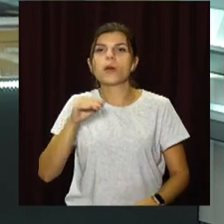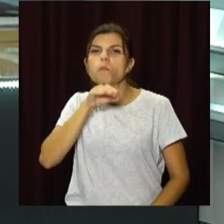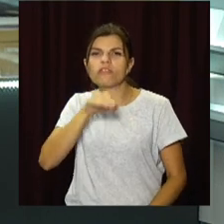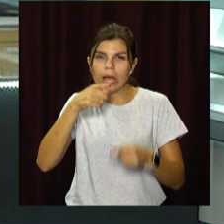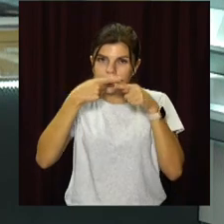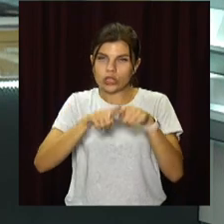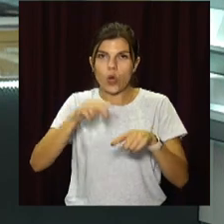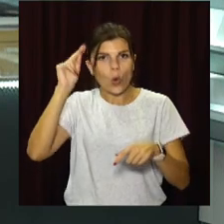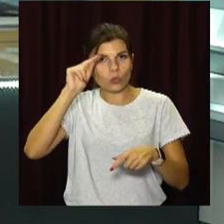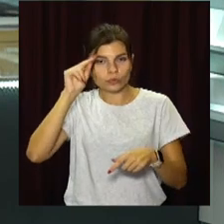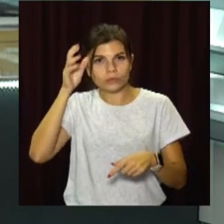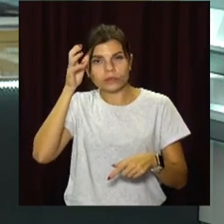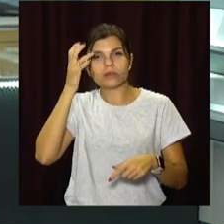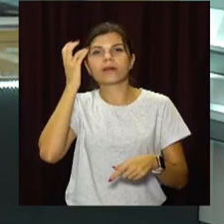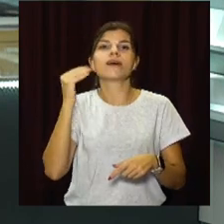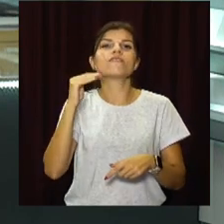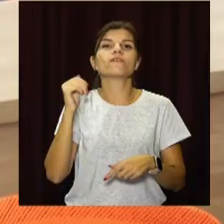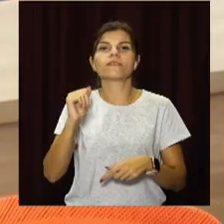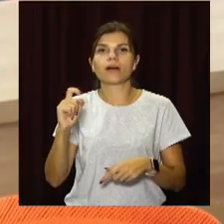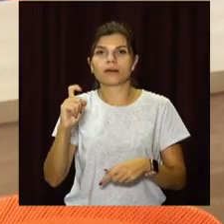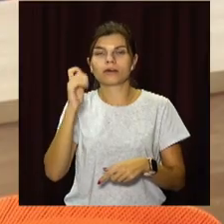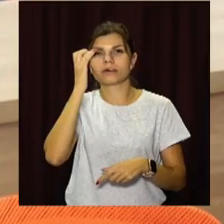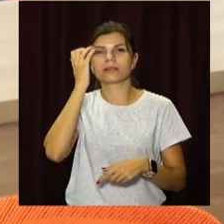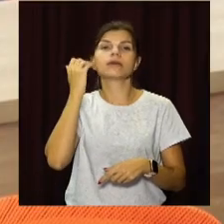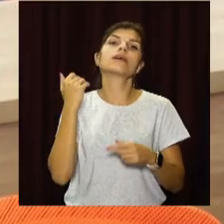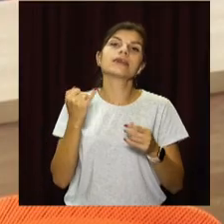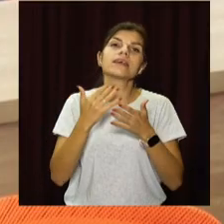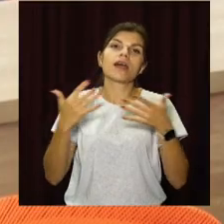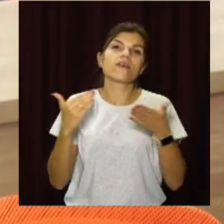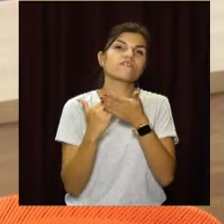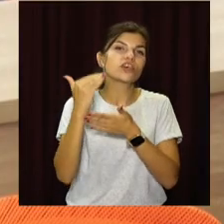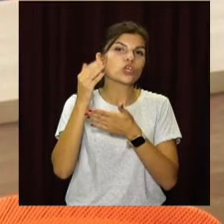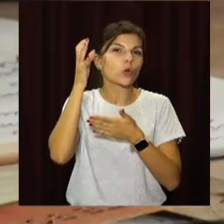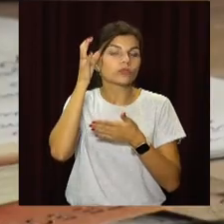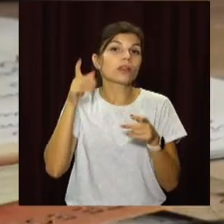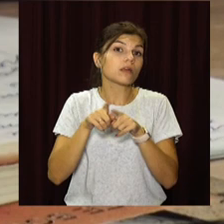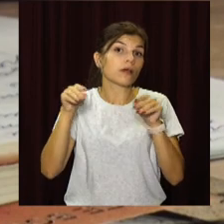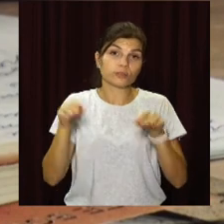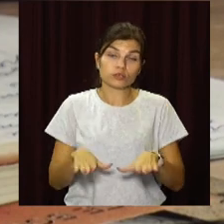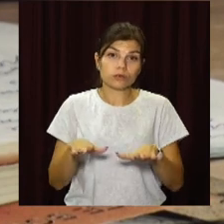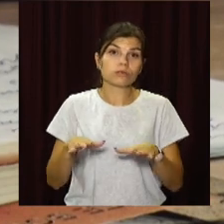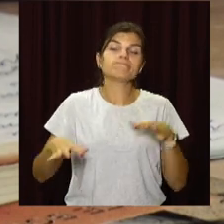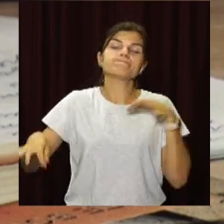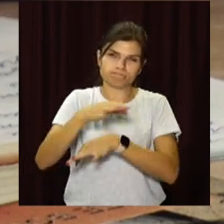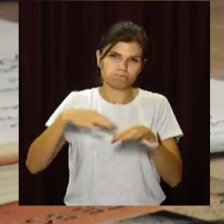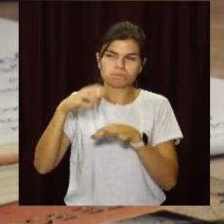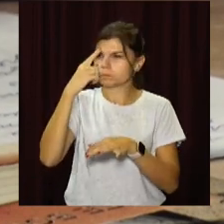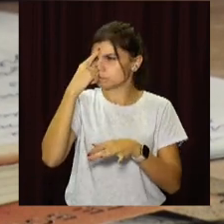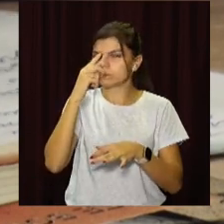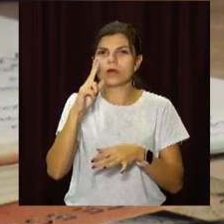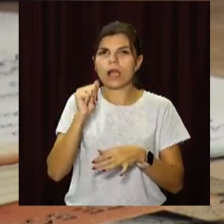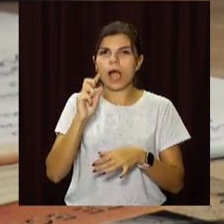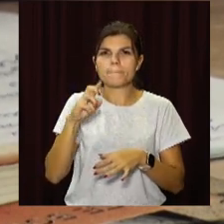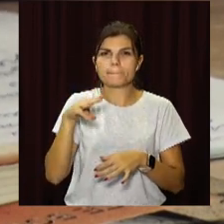-технічної освіти, закладів фахової, передвищої та вищої освіти. Таке рішення ухвалили на засіданні Кабміну.